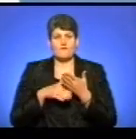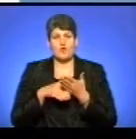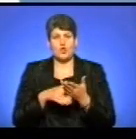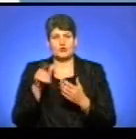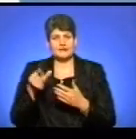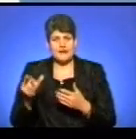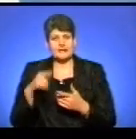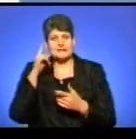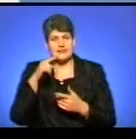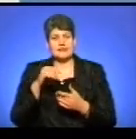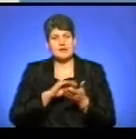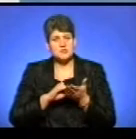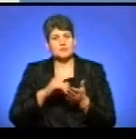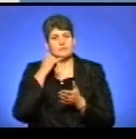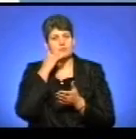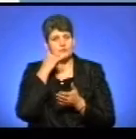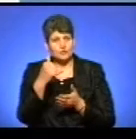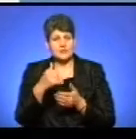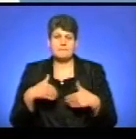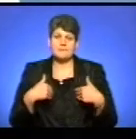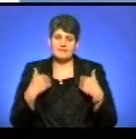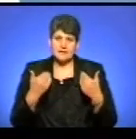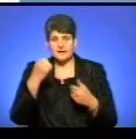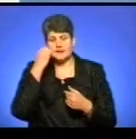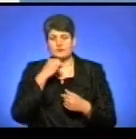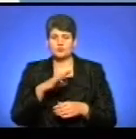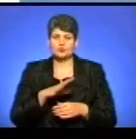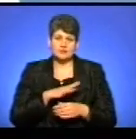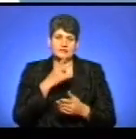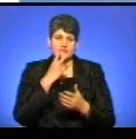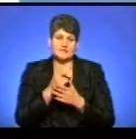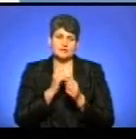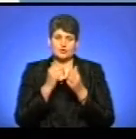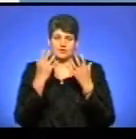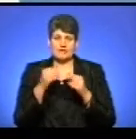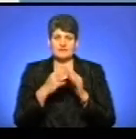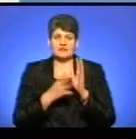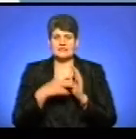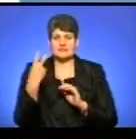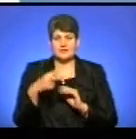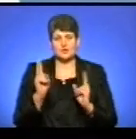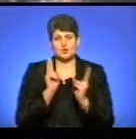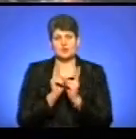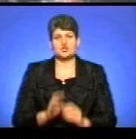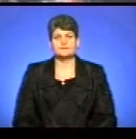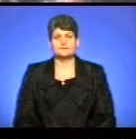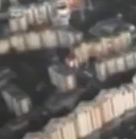знаєте, напишіть, зателефонуйте і привітайте. Дякую, що були з нами. Дивіться нас кожного дня о 19.20. До зустрічі.